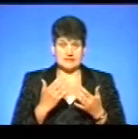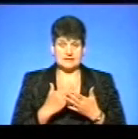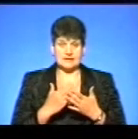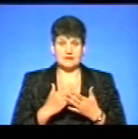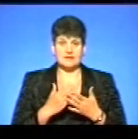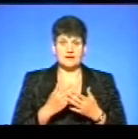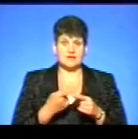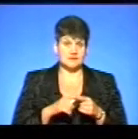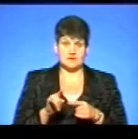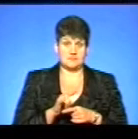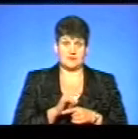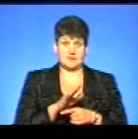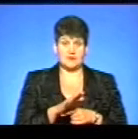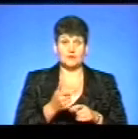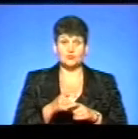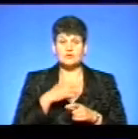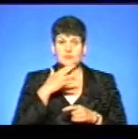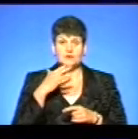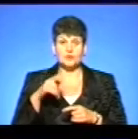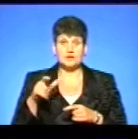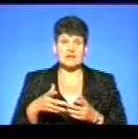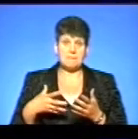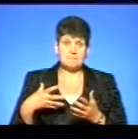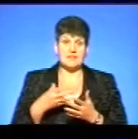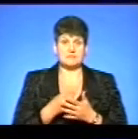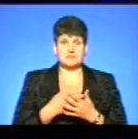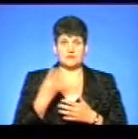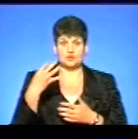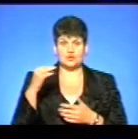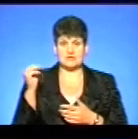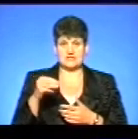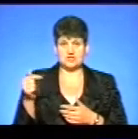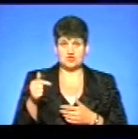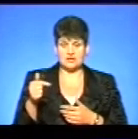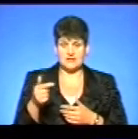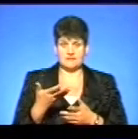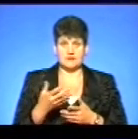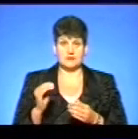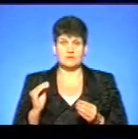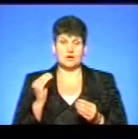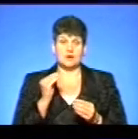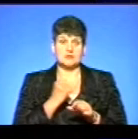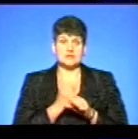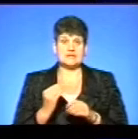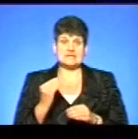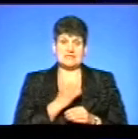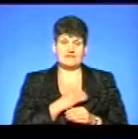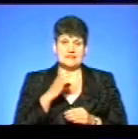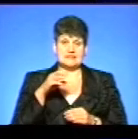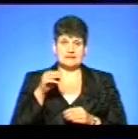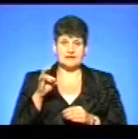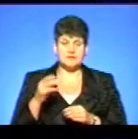що так. Але це неправда, тому що знайдуть багато людей, які абсолютно платять десь біля 40 тисяч гривень, і їм встановлю ці Сьогодні ми маємо стенти, і сьогодні ми